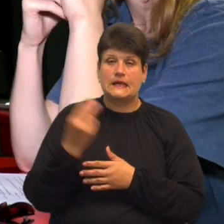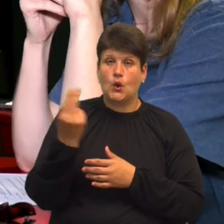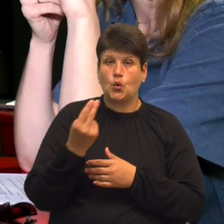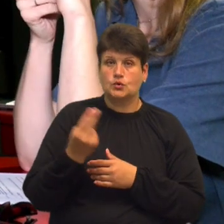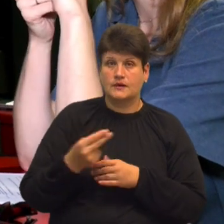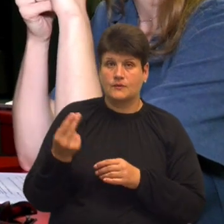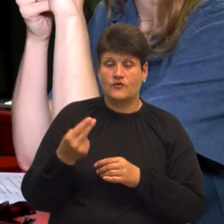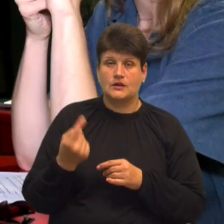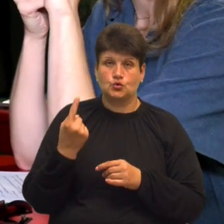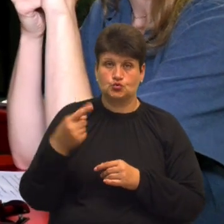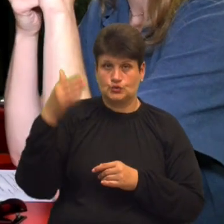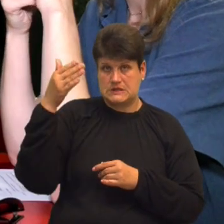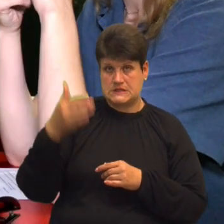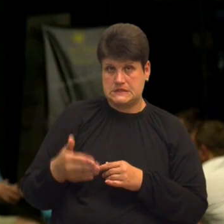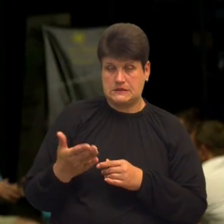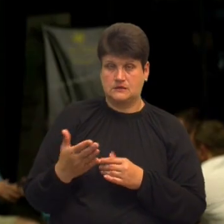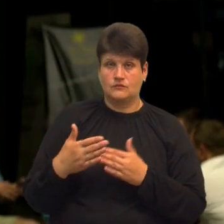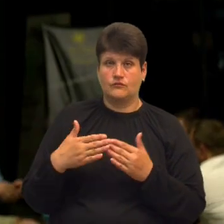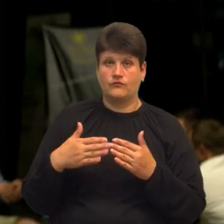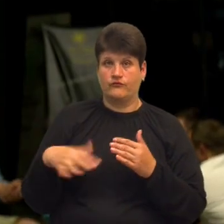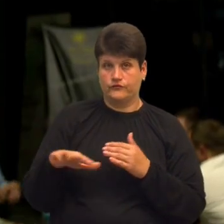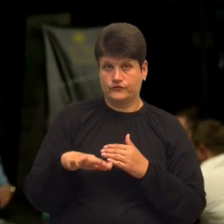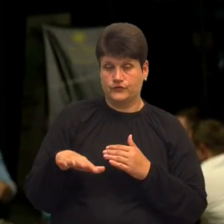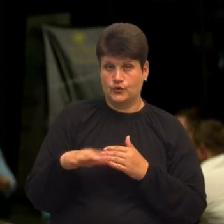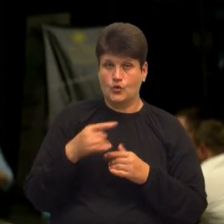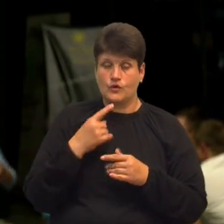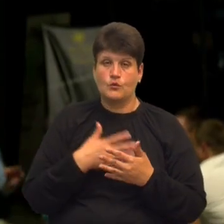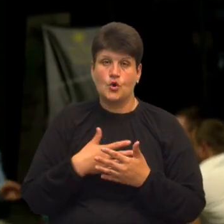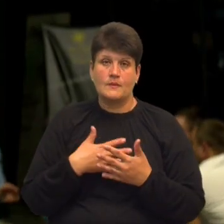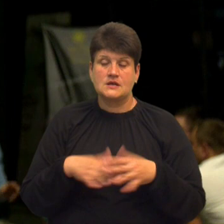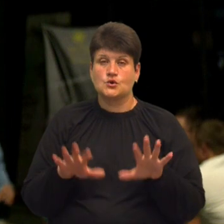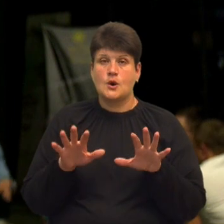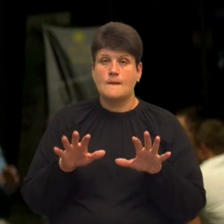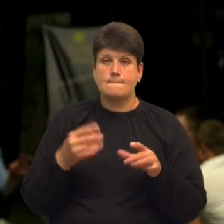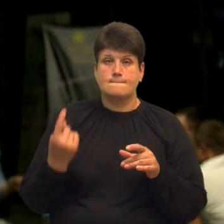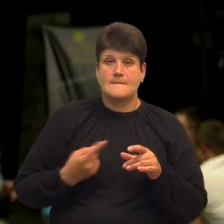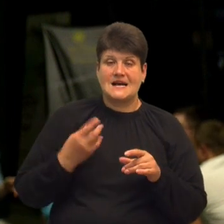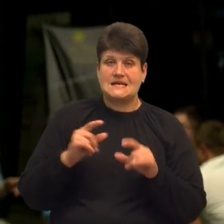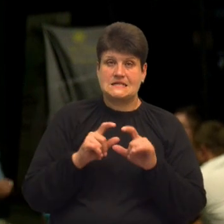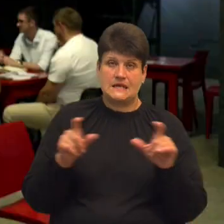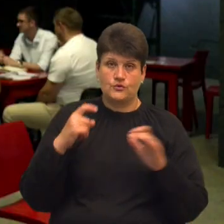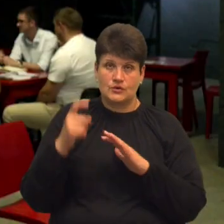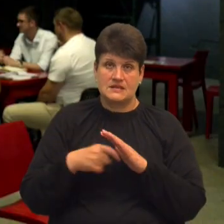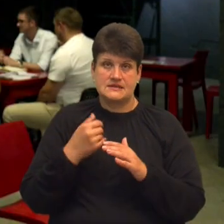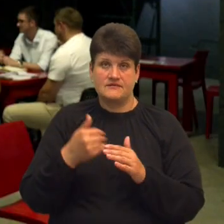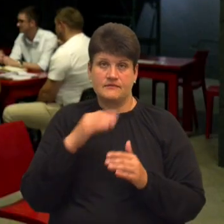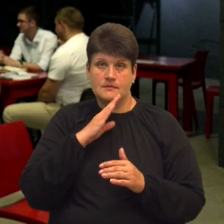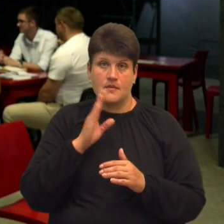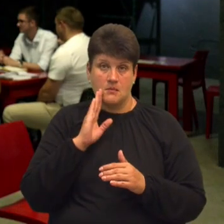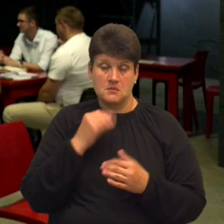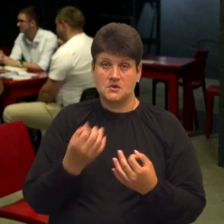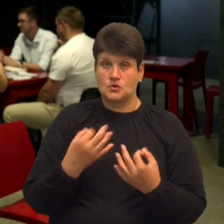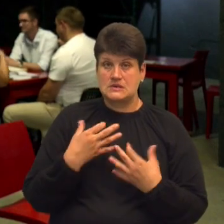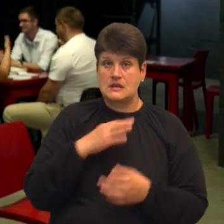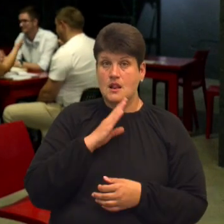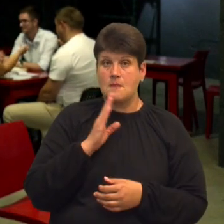розмалювали одну зі стін цього двору. Розповідає про громадську майстерню місцевого агентства розвитку середовищ, дізнався від мами. Мені розказала мама,